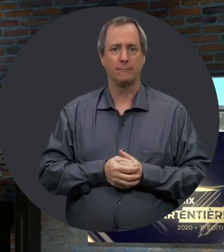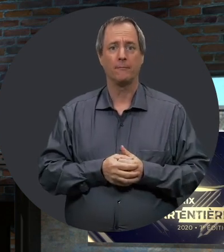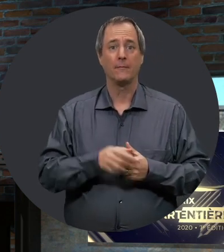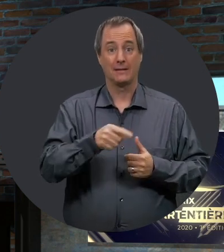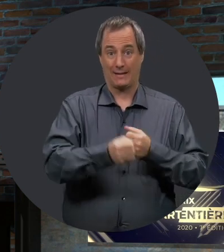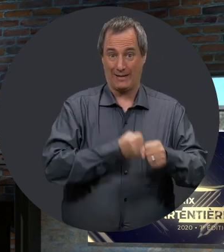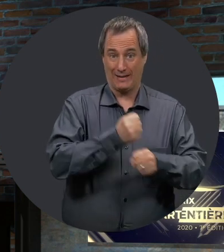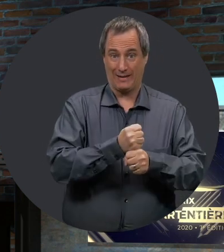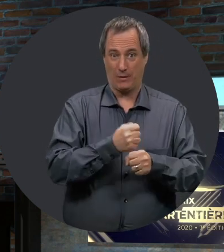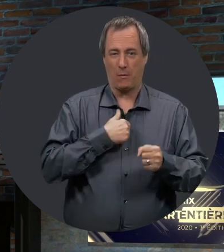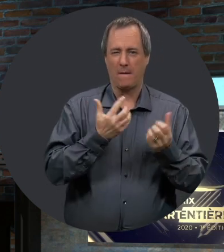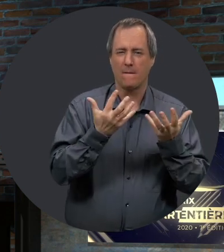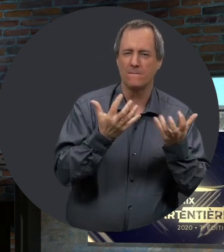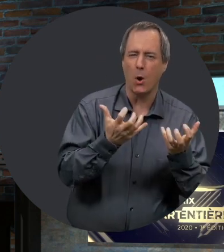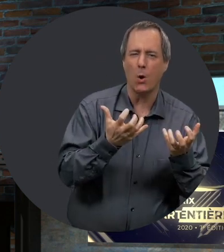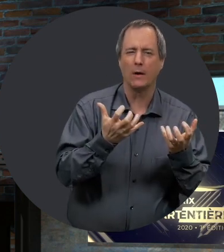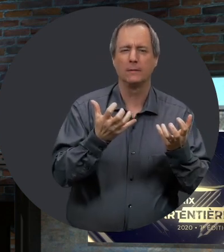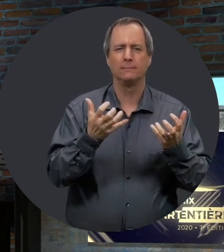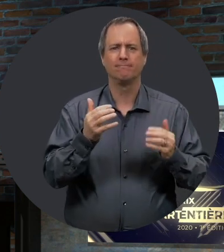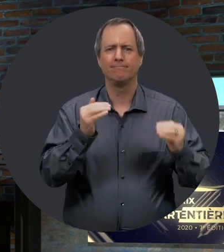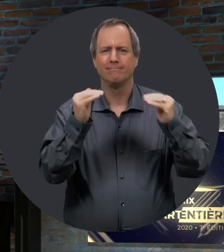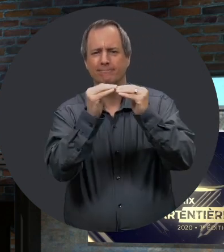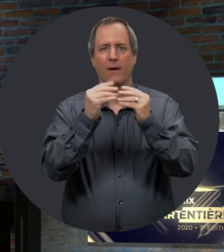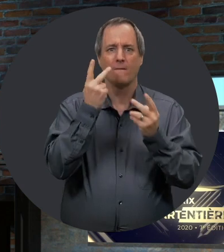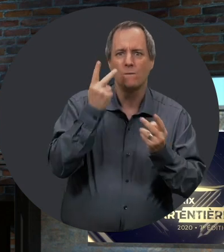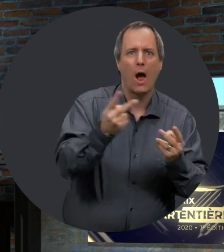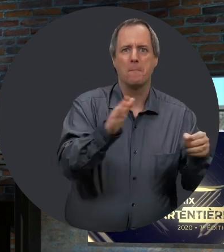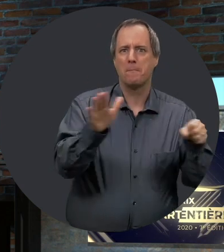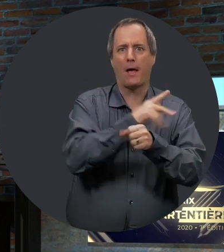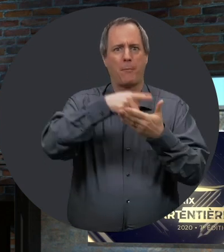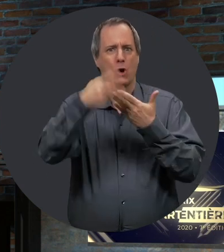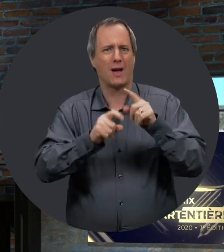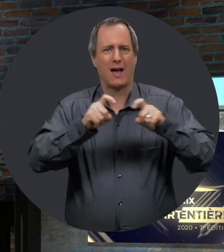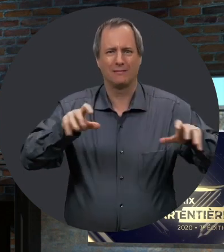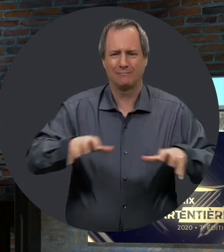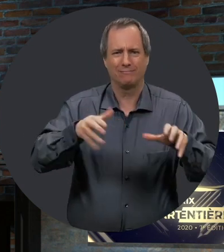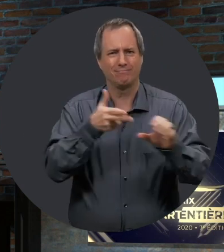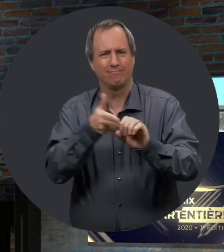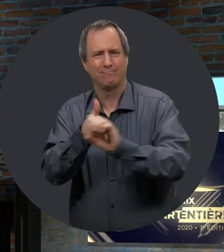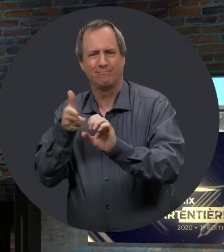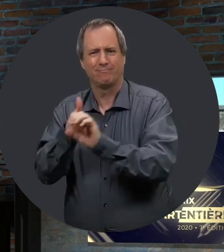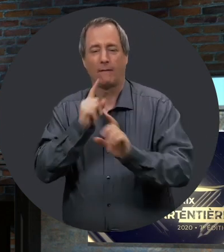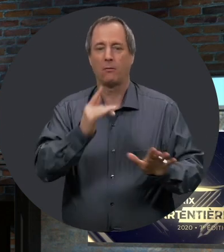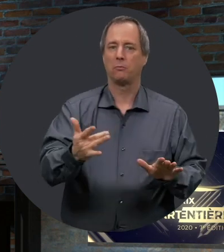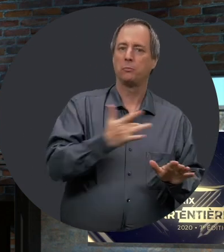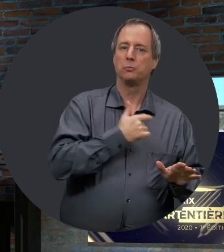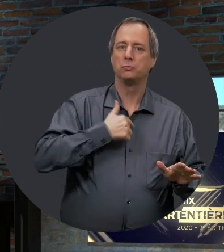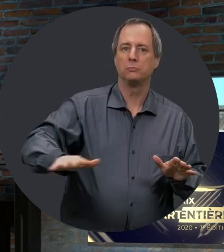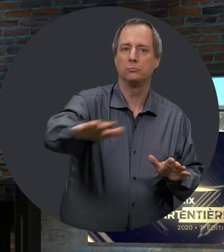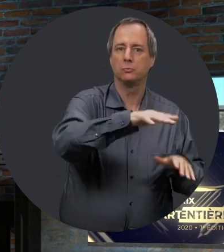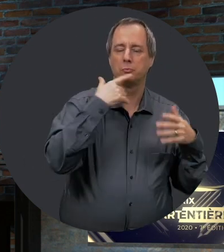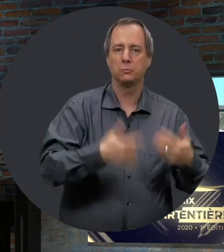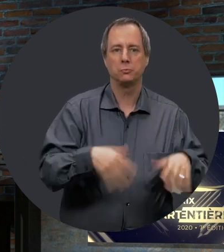Et cette année, on veut vous en mettre plein la vue en vous démontrant des projets, des actions qui ont été posées,